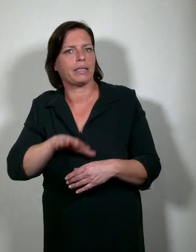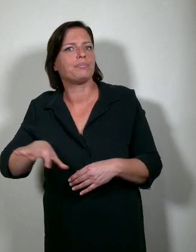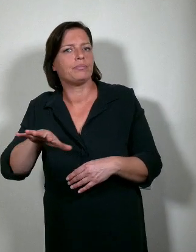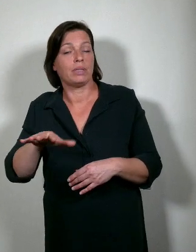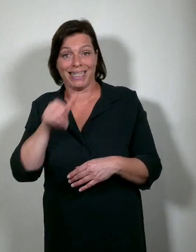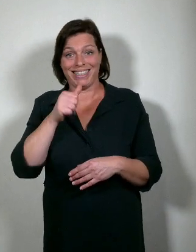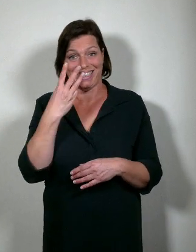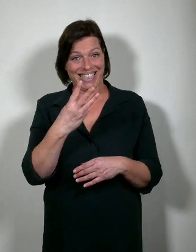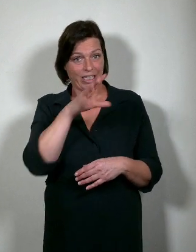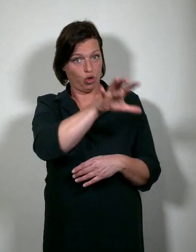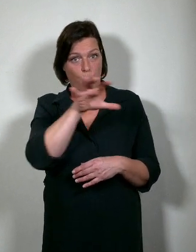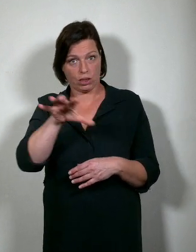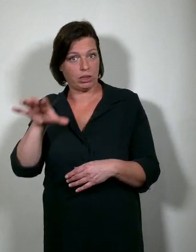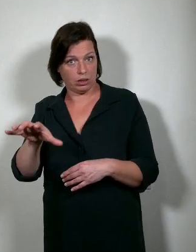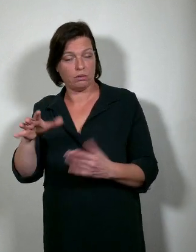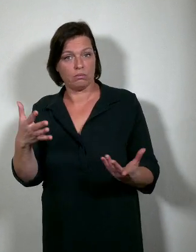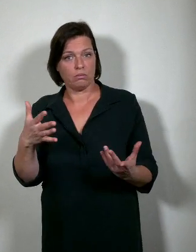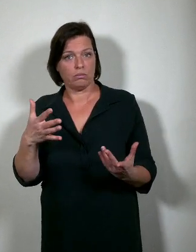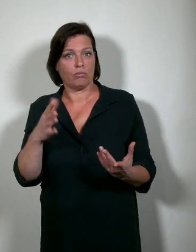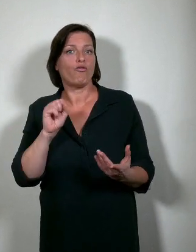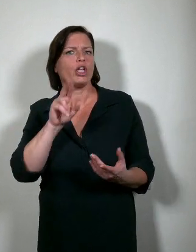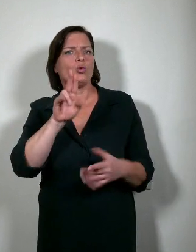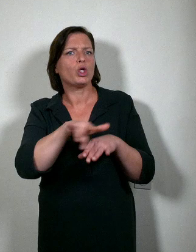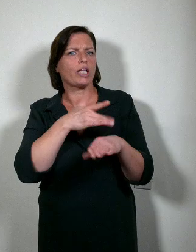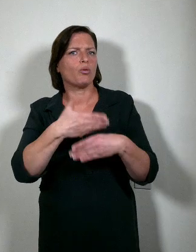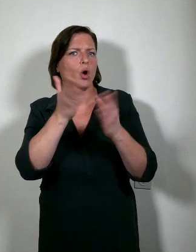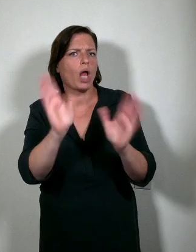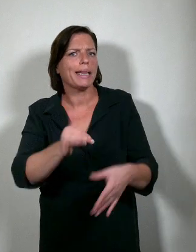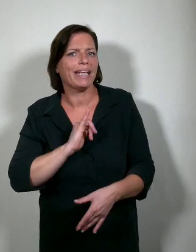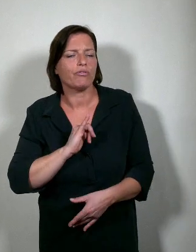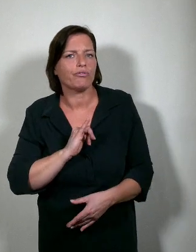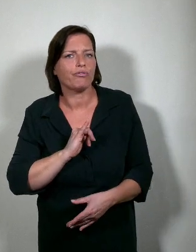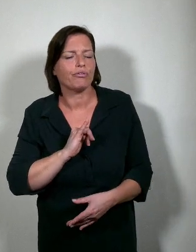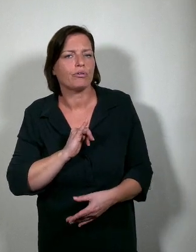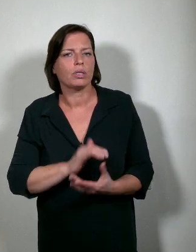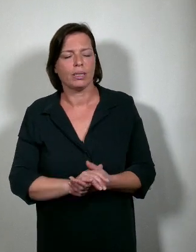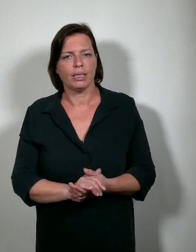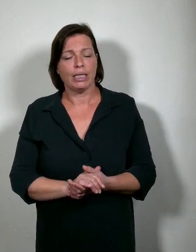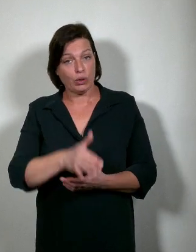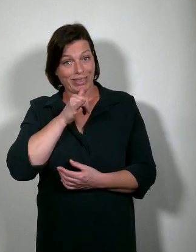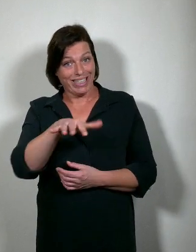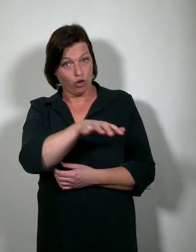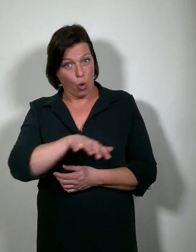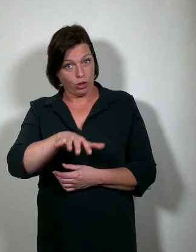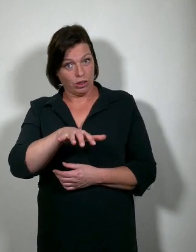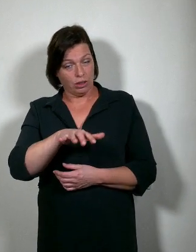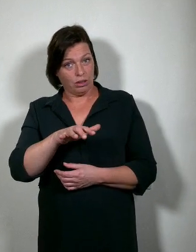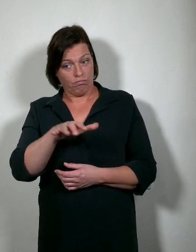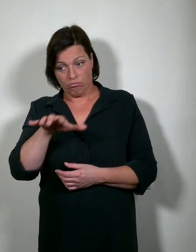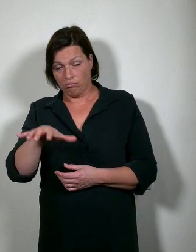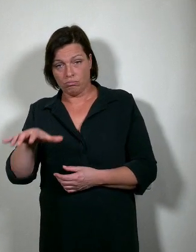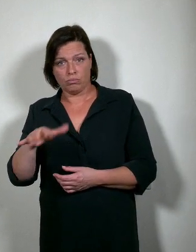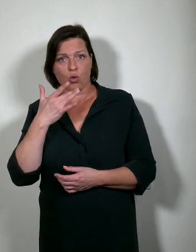zijn drie zones waar zich al heel wat Ugent gebouwen bevinden uiteraard. We willen die zones in de komende jaren